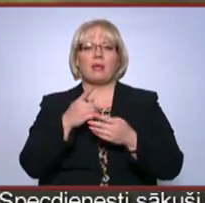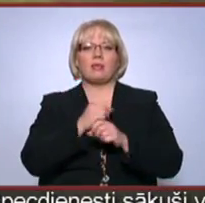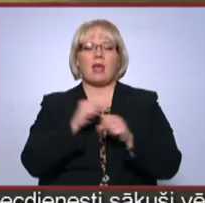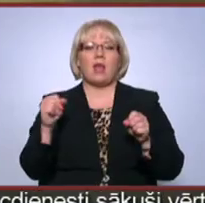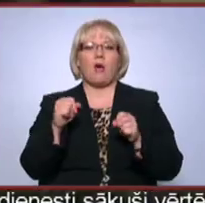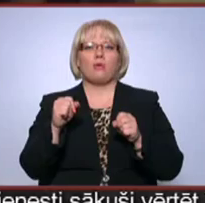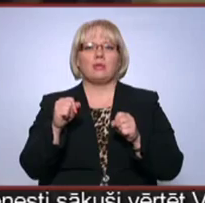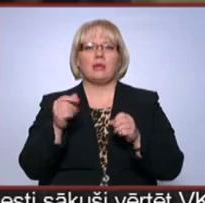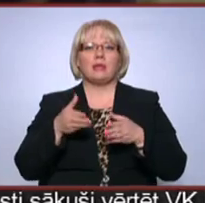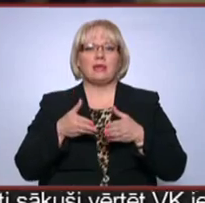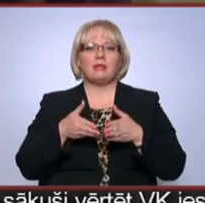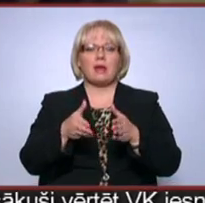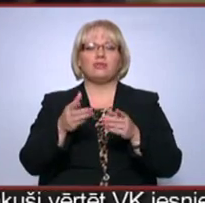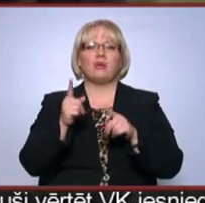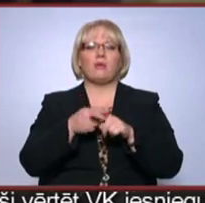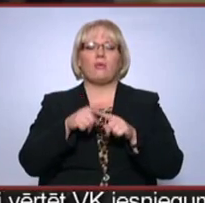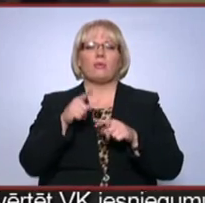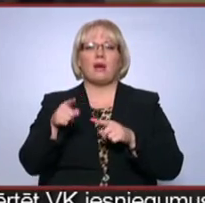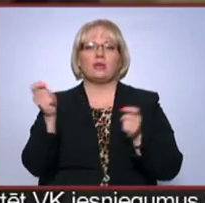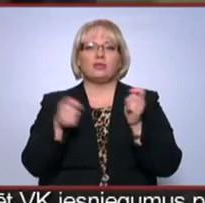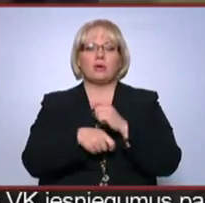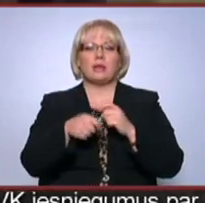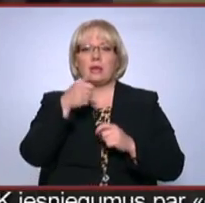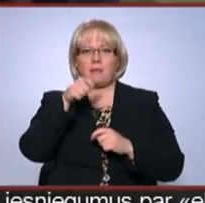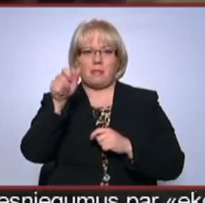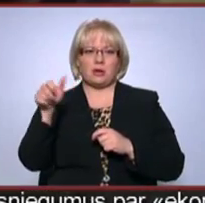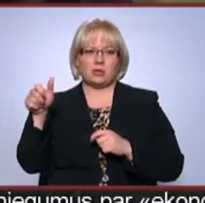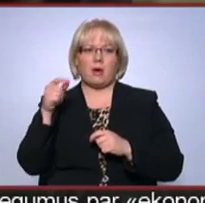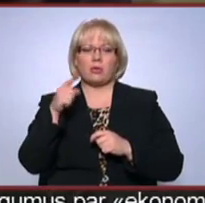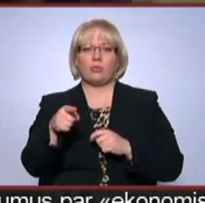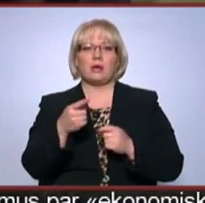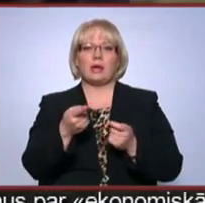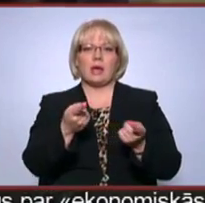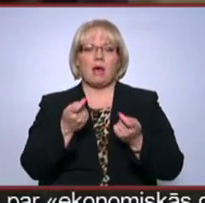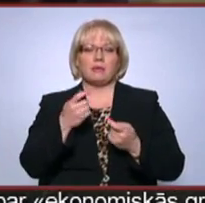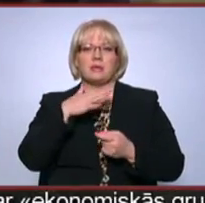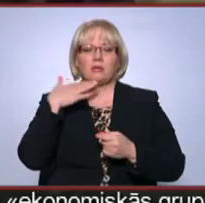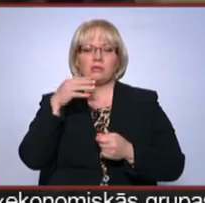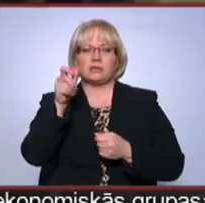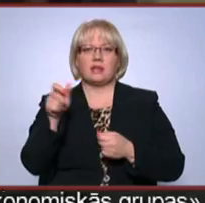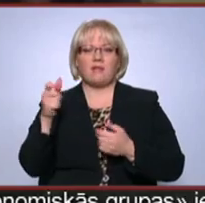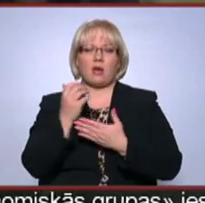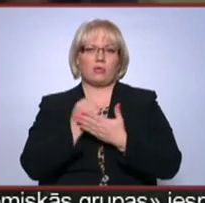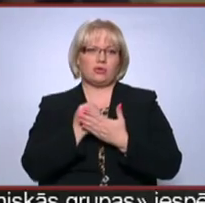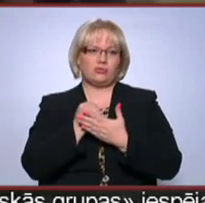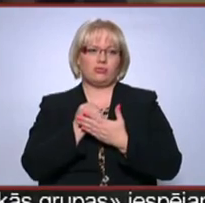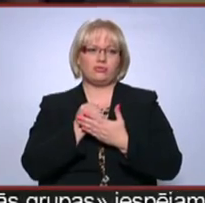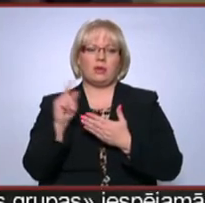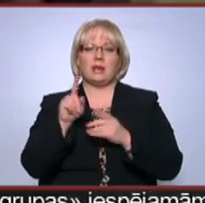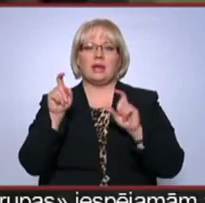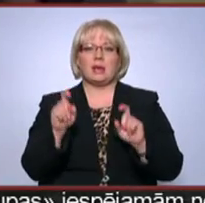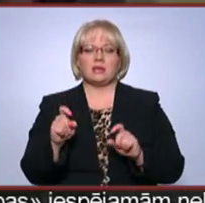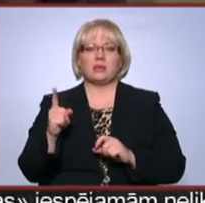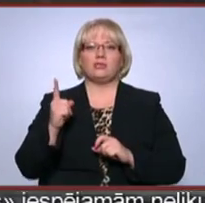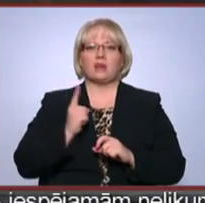tači, bet ir problēmas ar sodītām personām. Tur ir jāpiesaist diezgan daudz cilvēka resursus. Ir jāsēž,